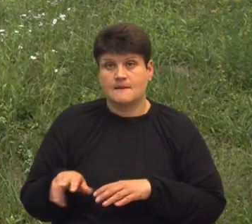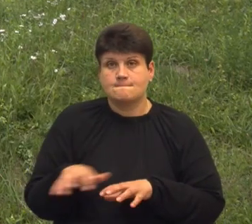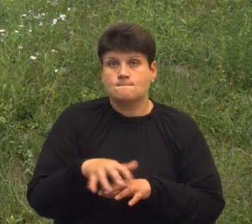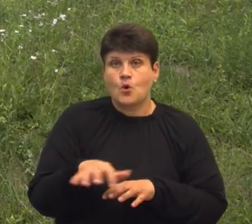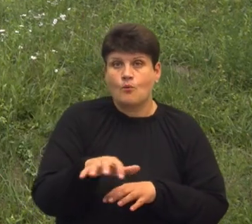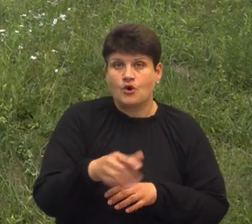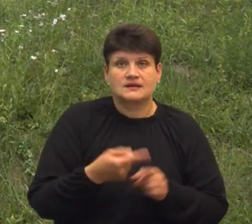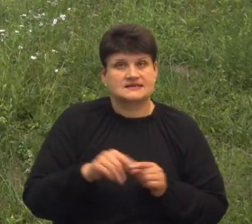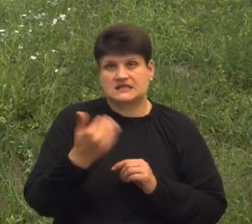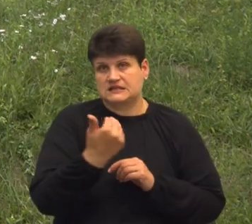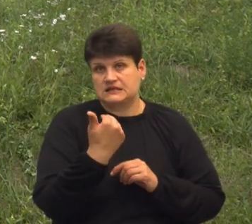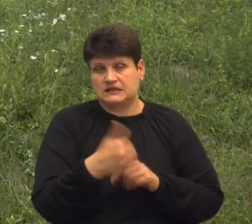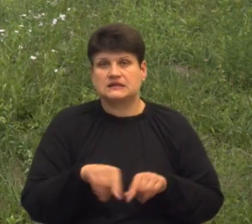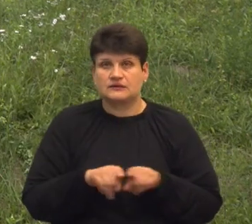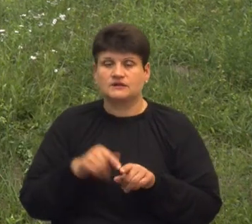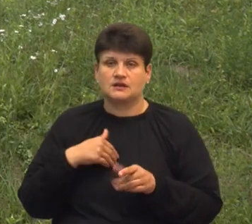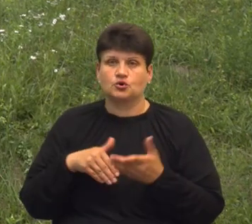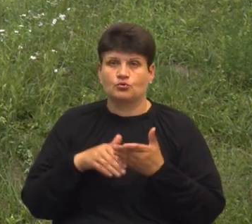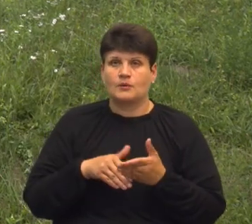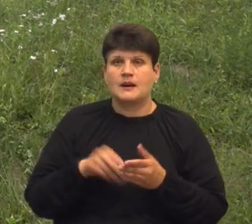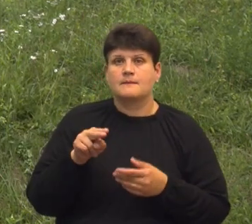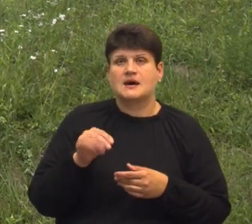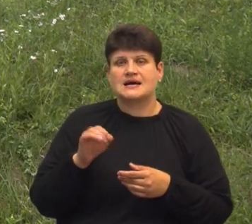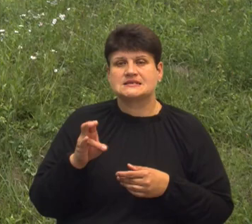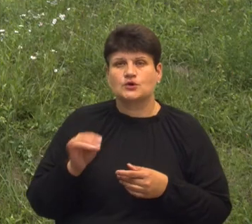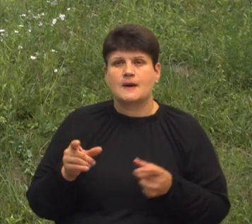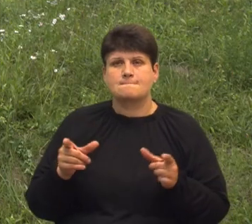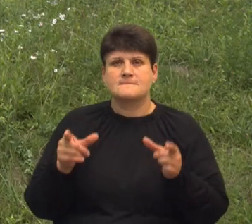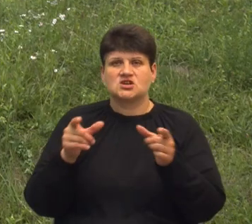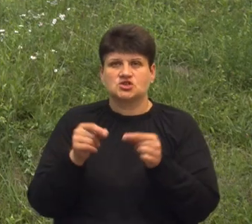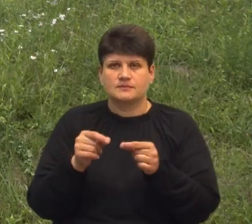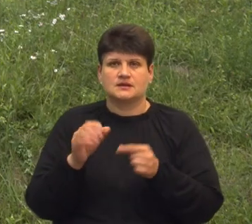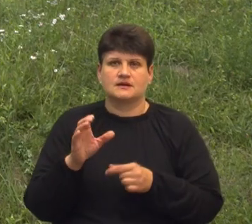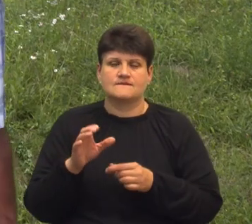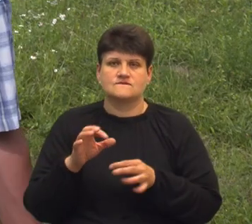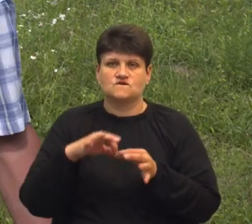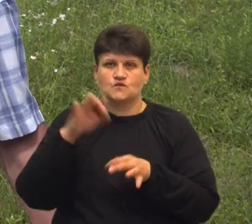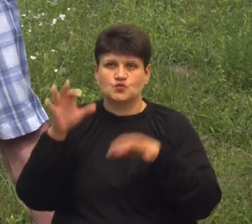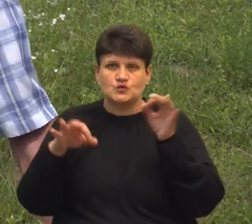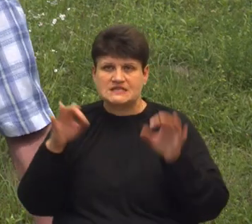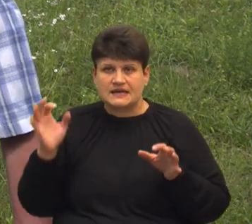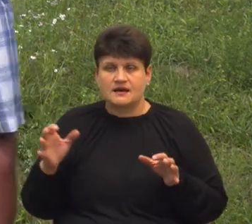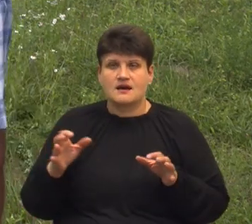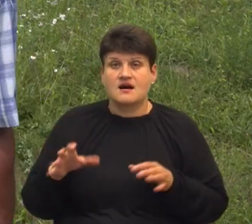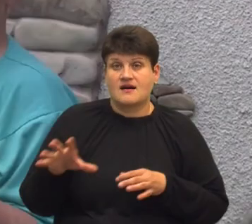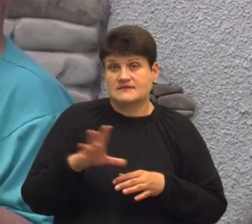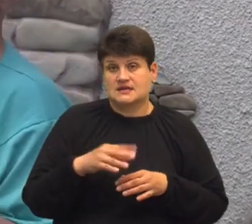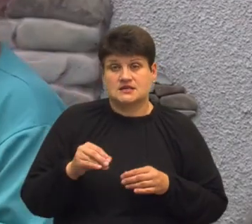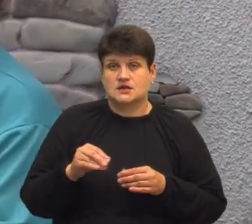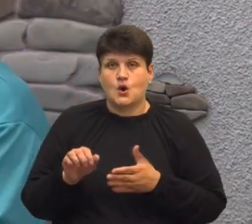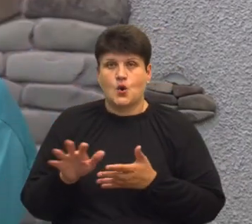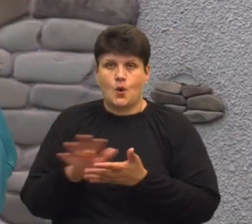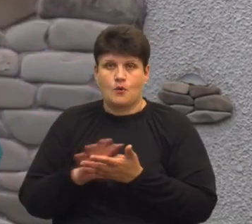Плюс до того, вона також допомагає посинкувати, прищепити вусики таке, ну щось. Ну, а решта все обробка, все моя.